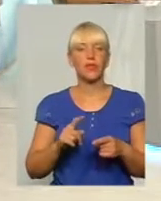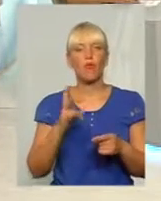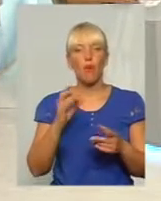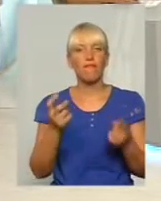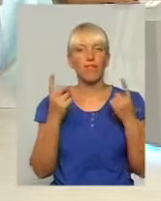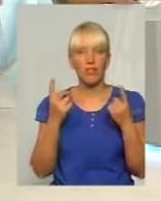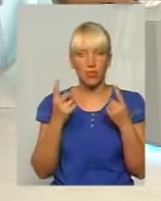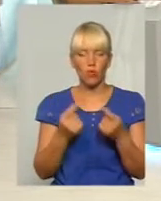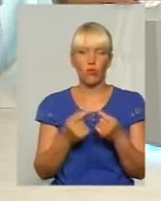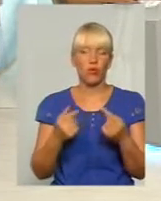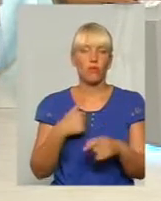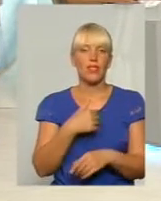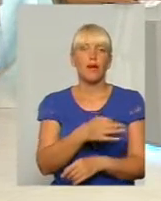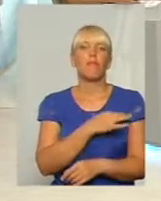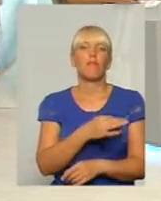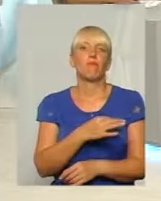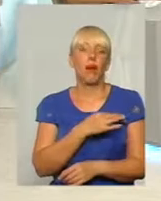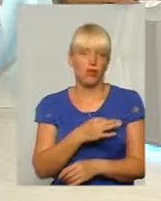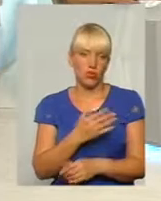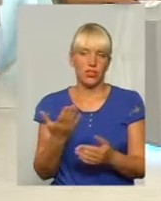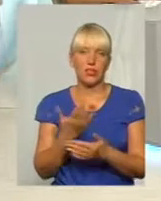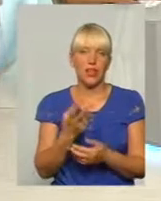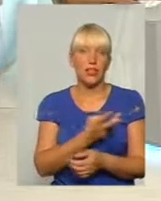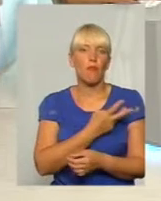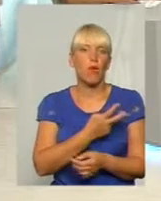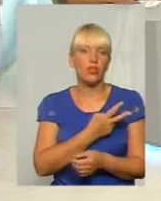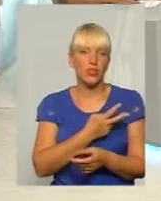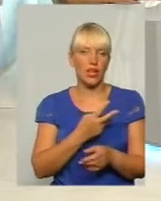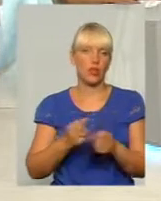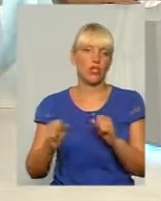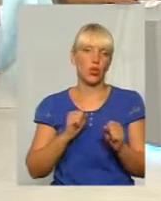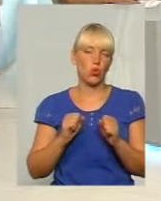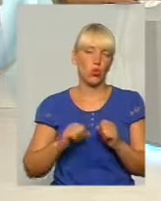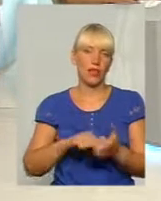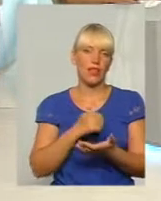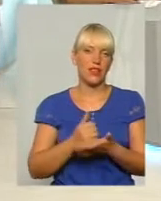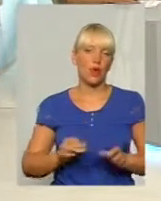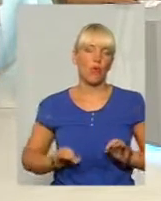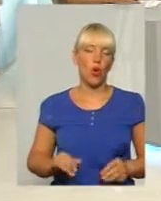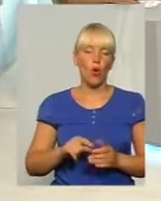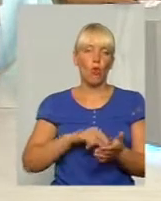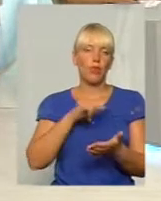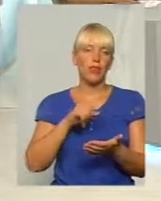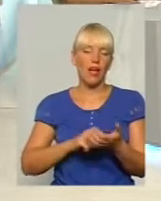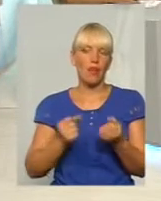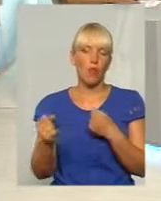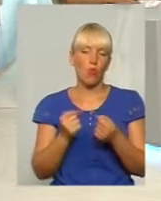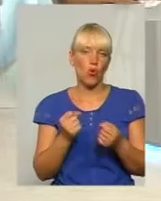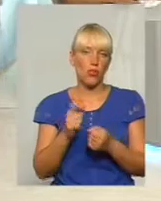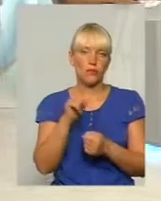рахунку, мені байдуже, якими мотивами керується генеральний прокурор у питанні боротьби з корупцією, якщо